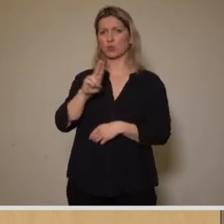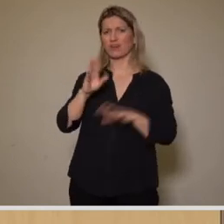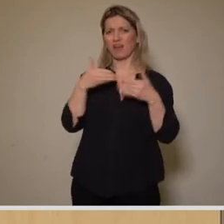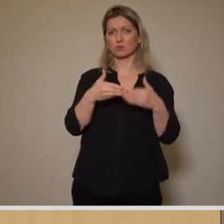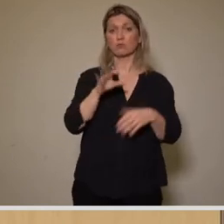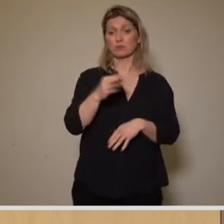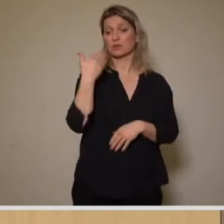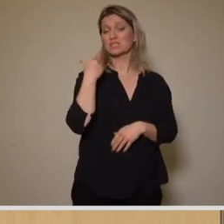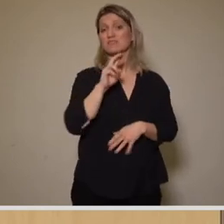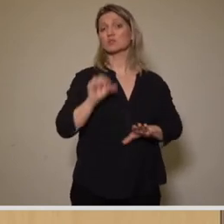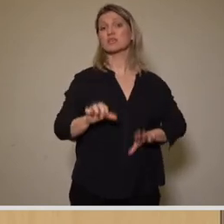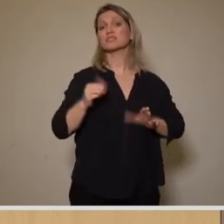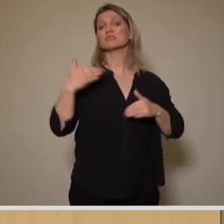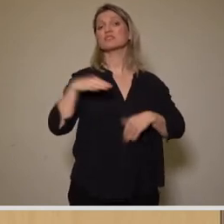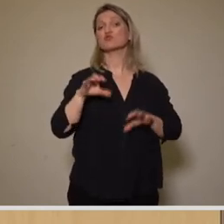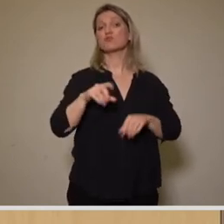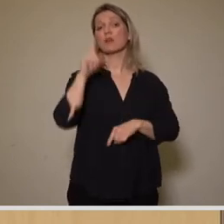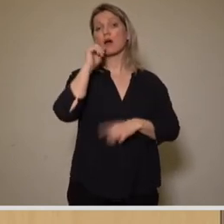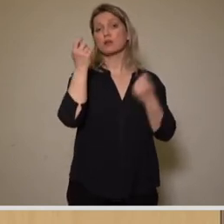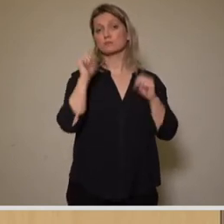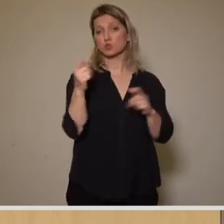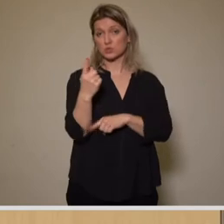2016 einen Stadtratsbeschluss initiiert,